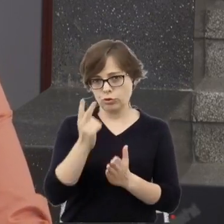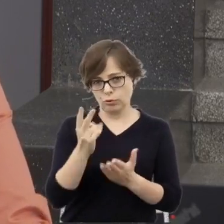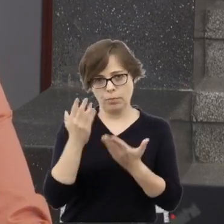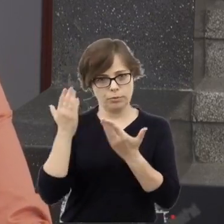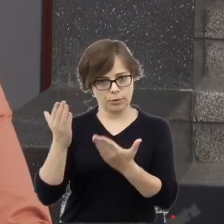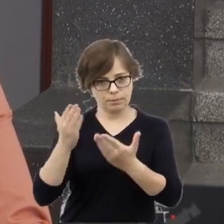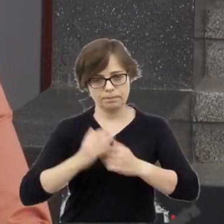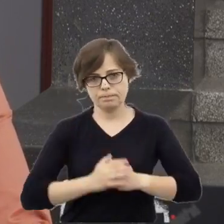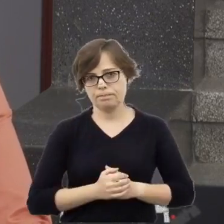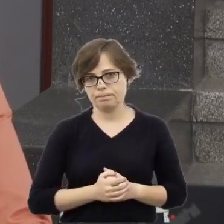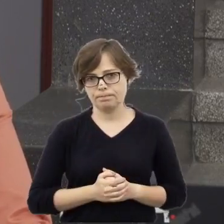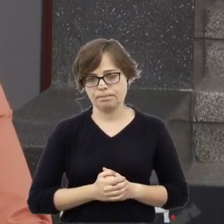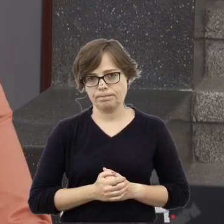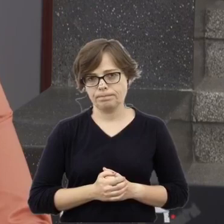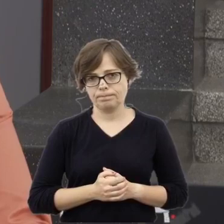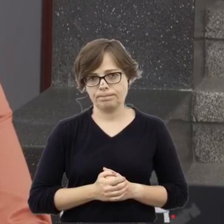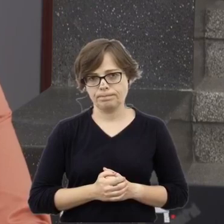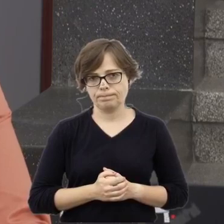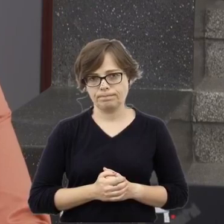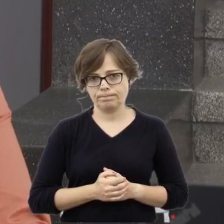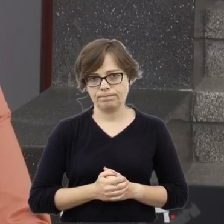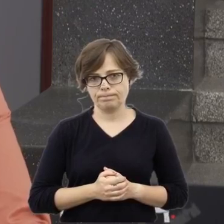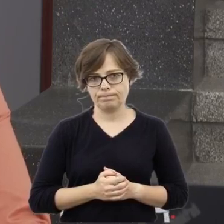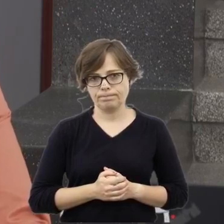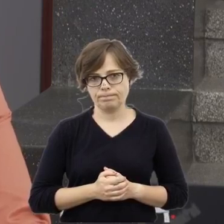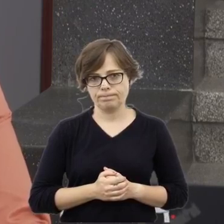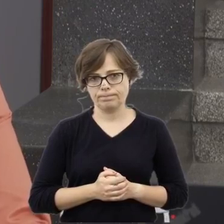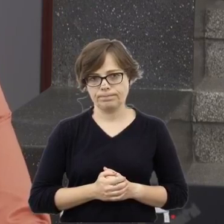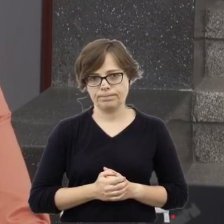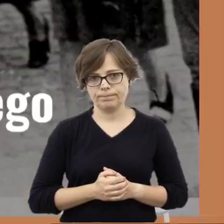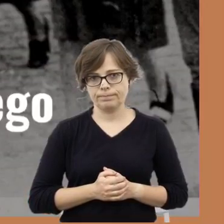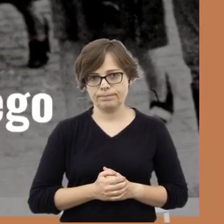te fotografie.